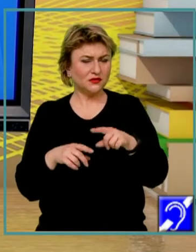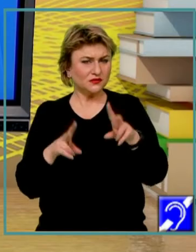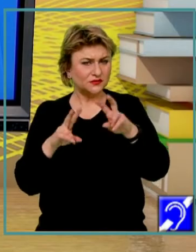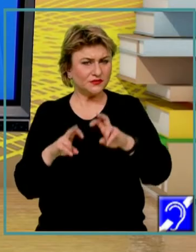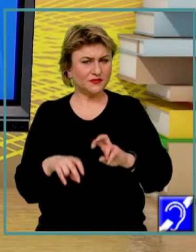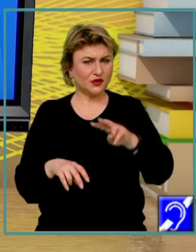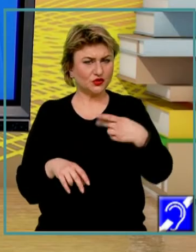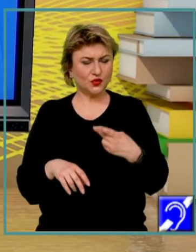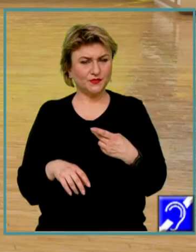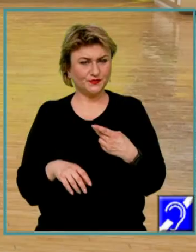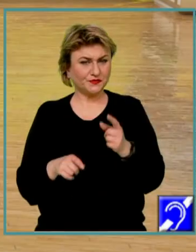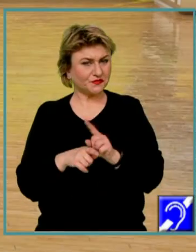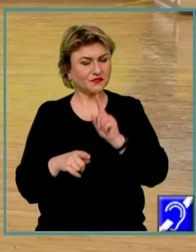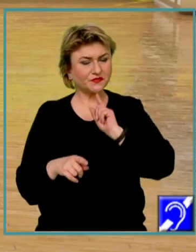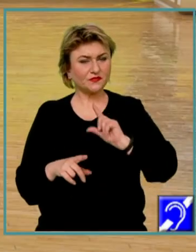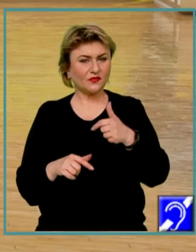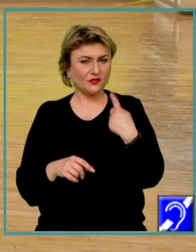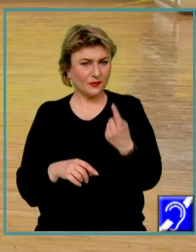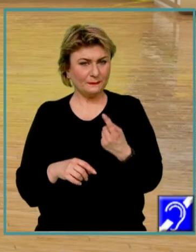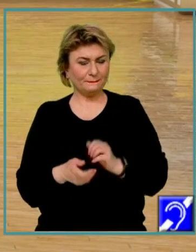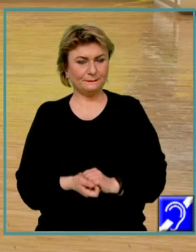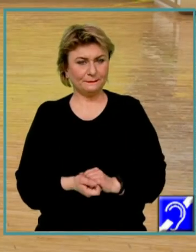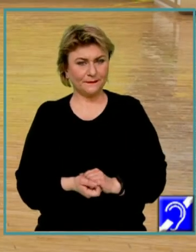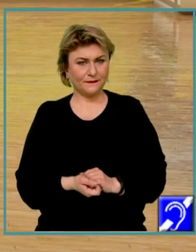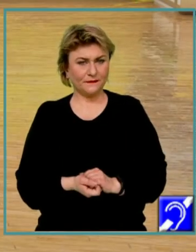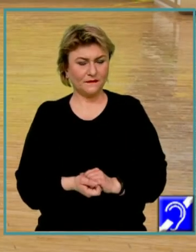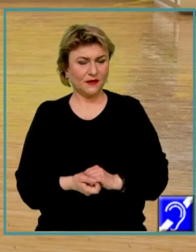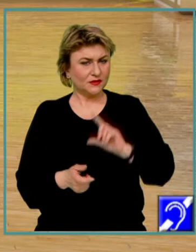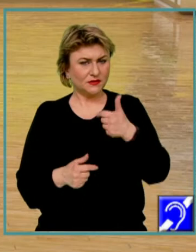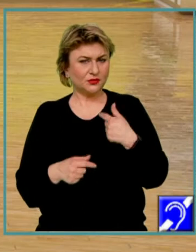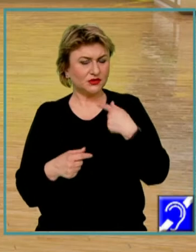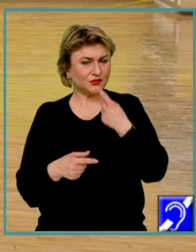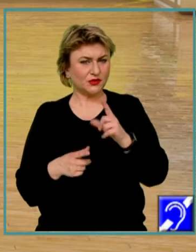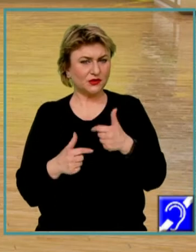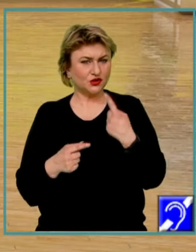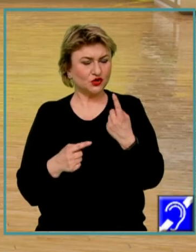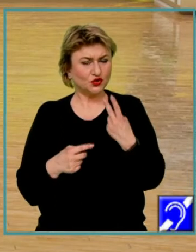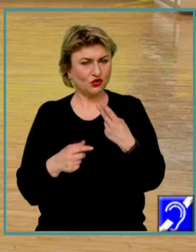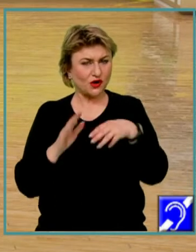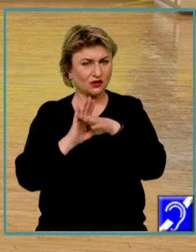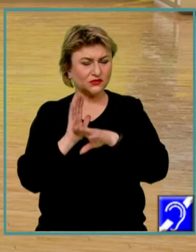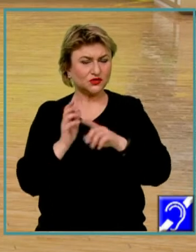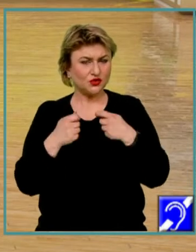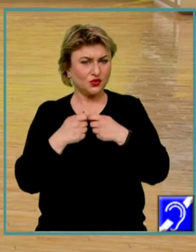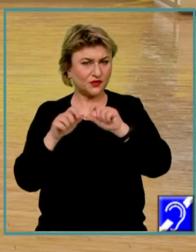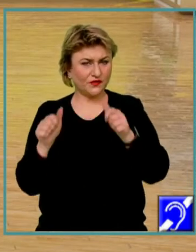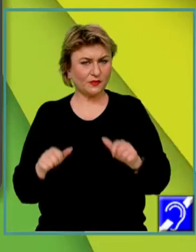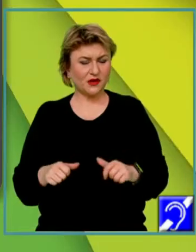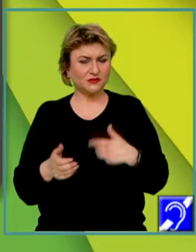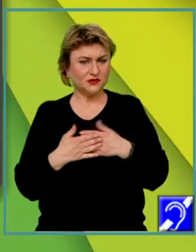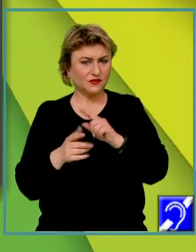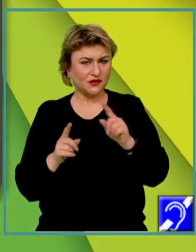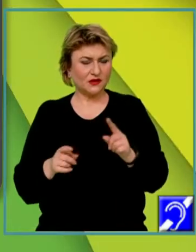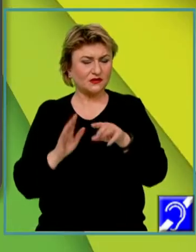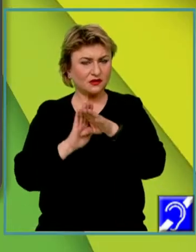cerință, la fel de simplă ca și prima, trebuie să menționăm două caracteristici ale grupului formal. Pentru